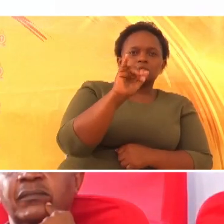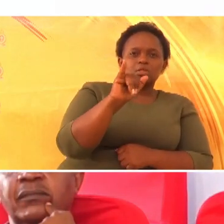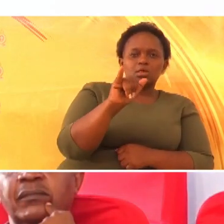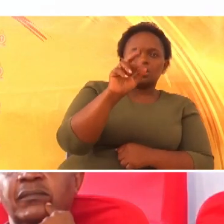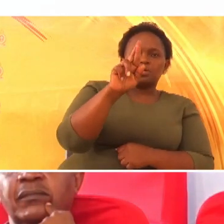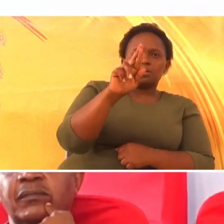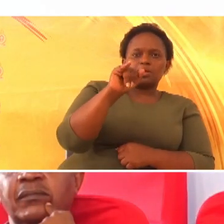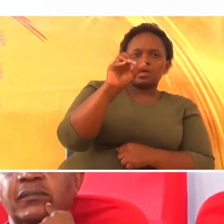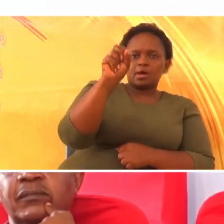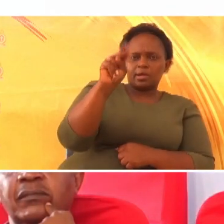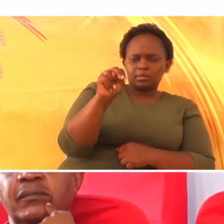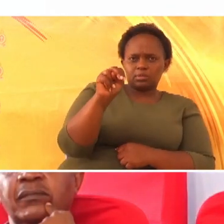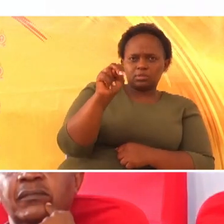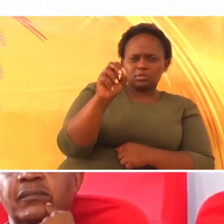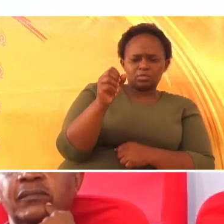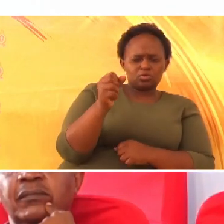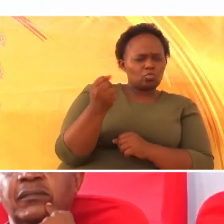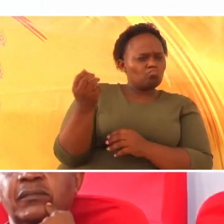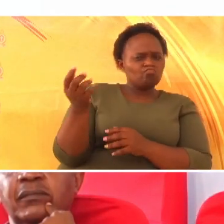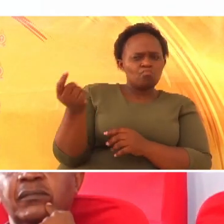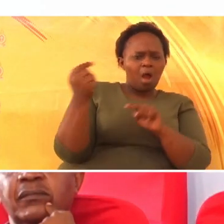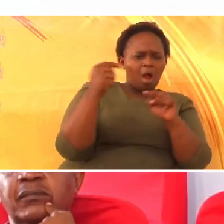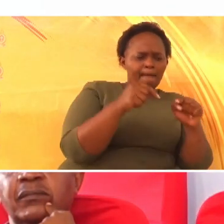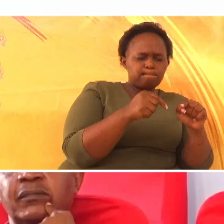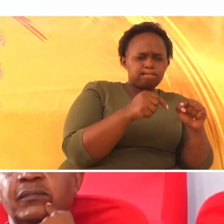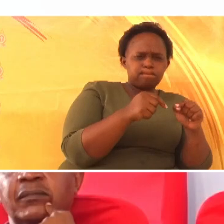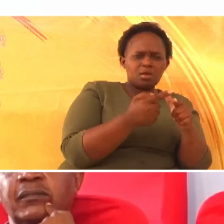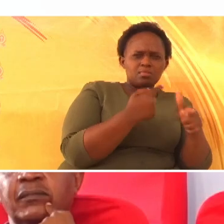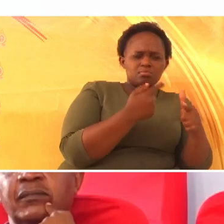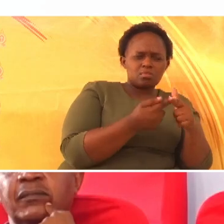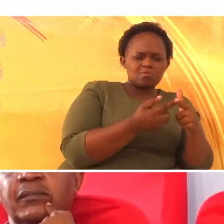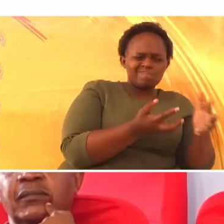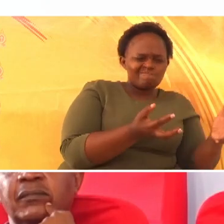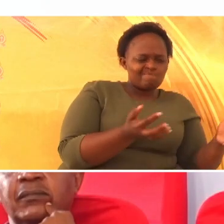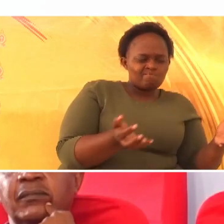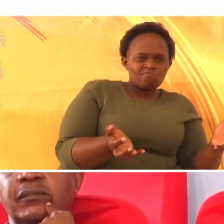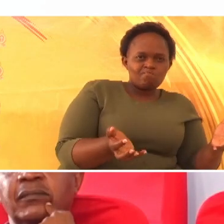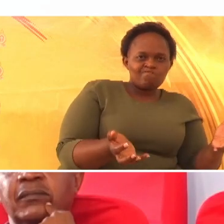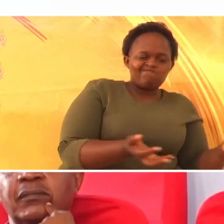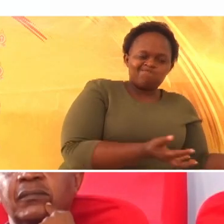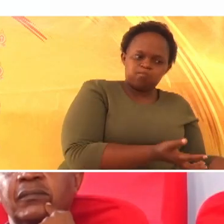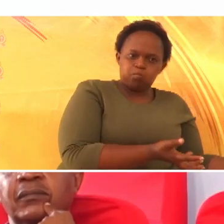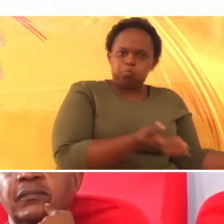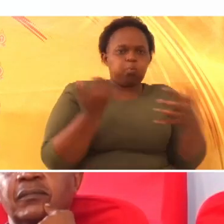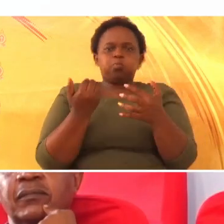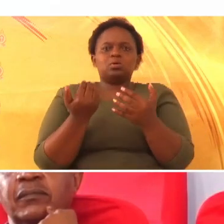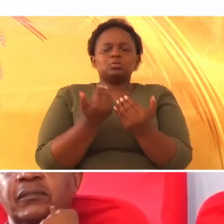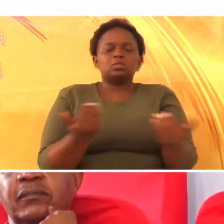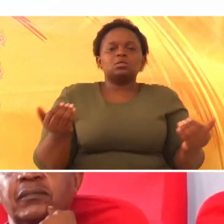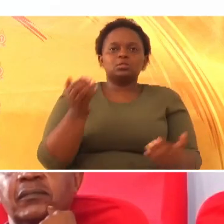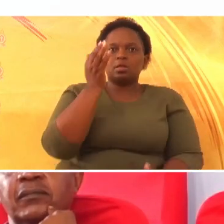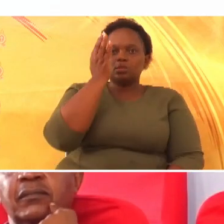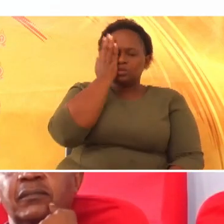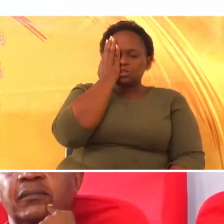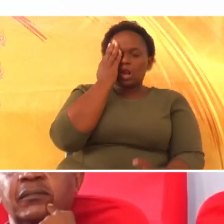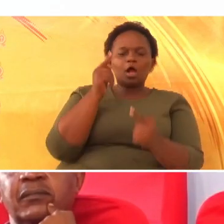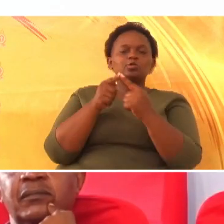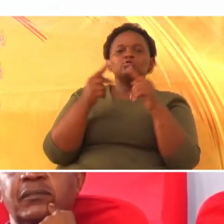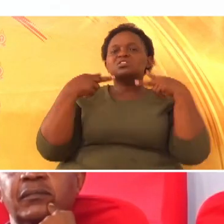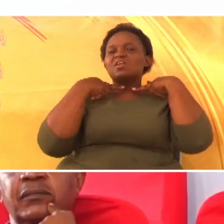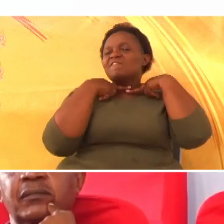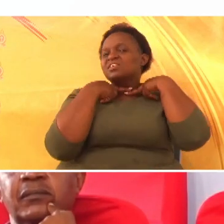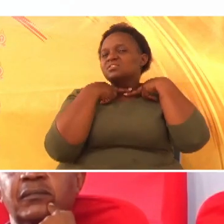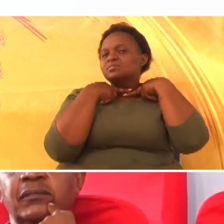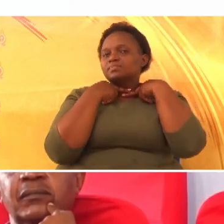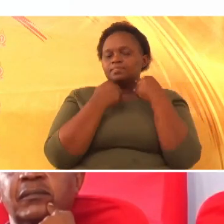chukua nchi hiyo, waka wachukua watu wa Israeli, waka wapeleka, waka wa mateka